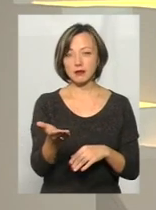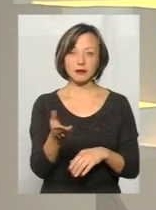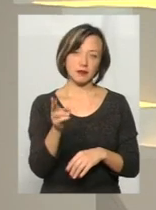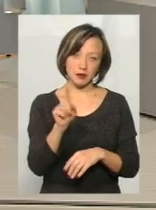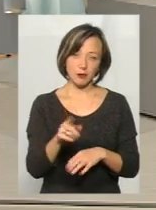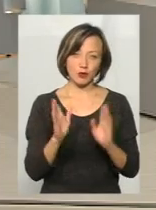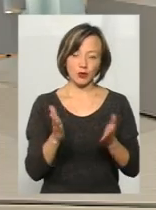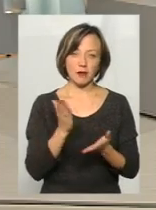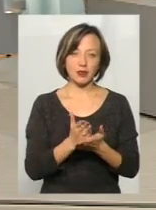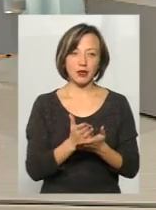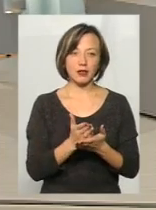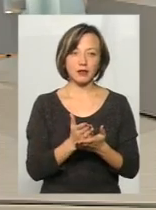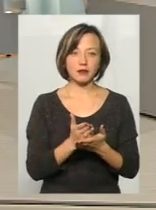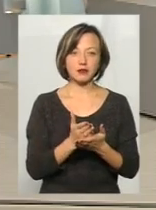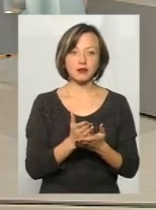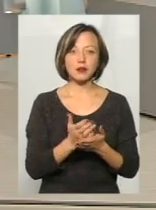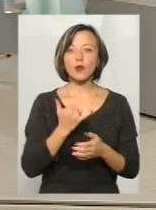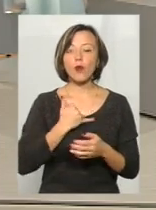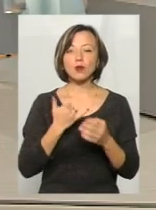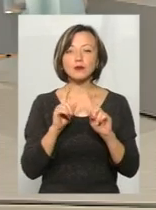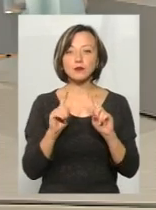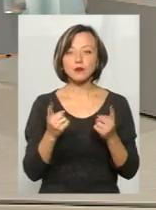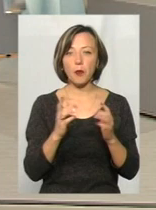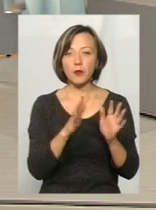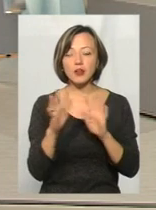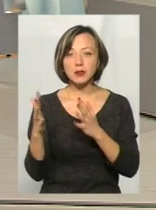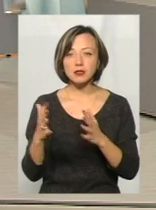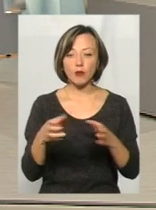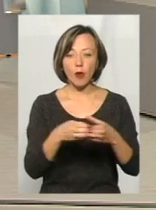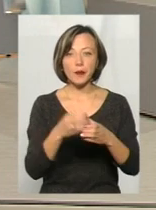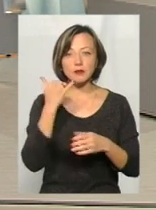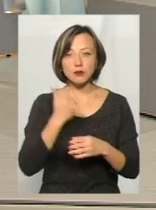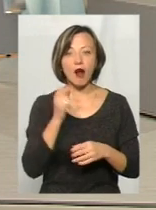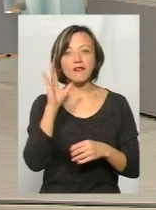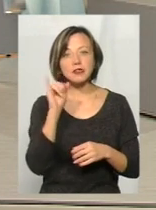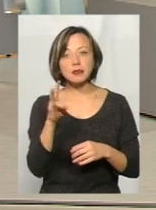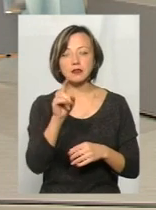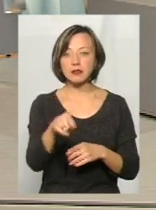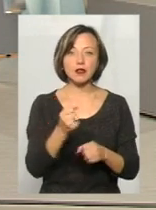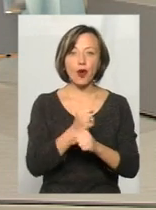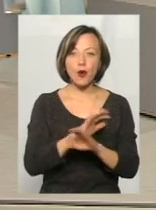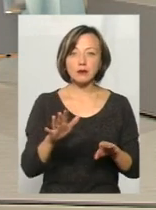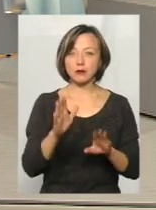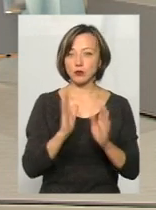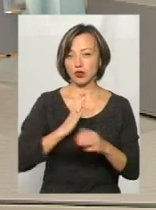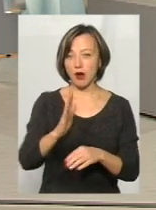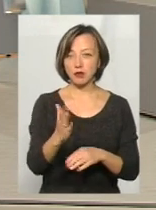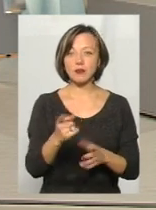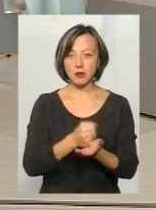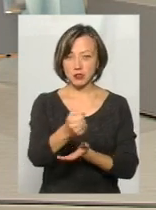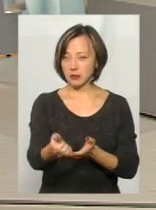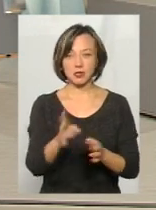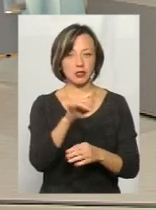тим і будете мати. У нас вже зараз є випадки по діючих громадах, коли дзвонять і кажуть, а от він там не робить, я кажу, почекайте, вам його